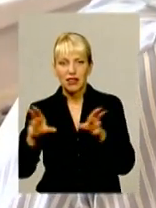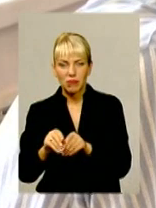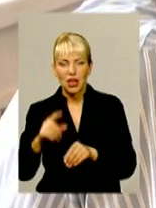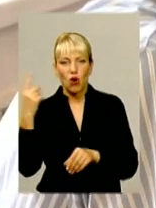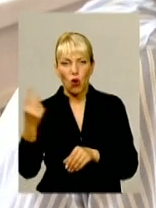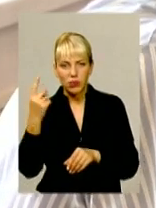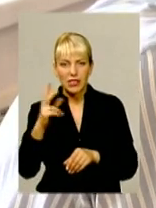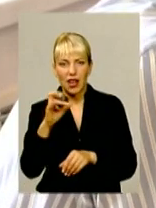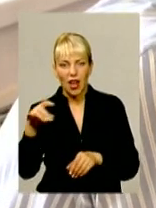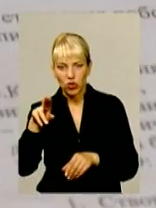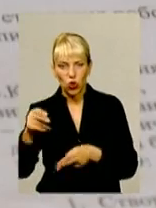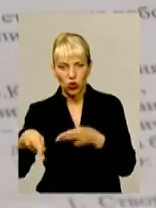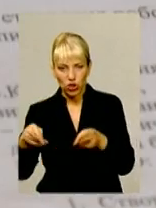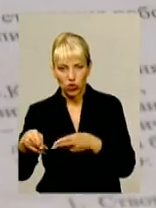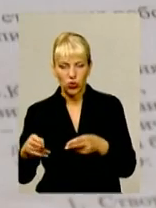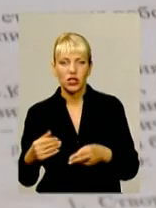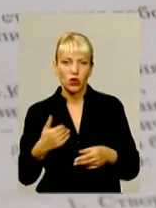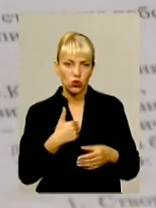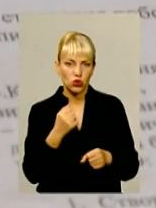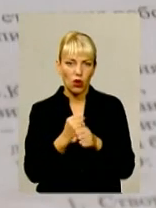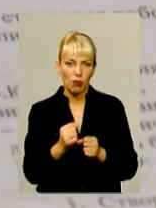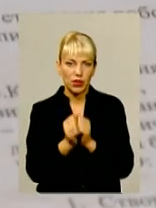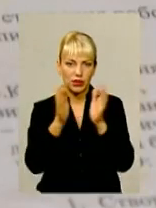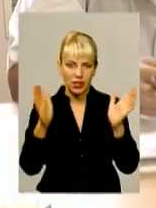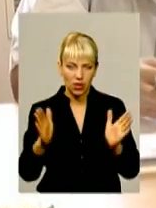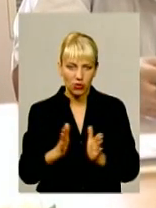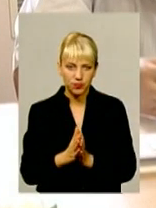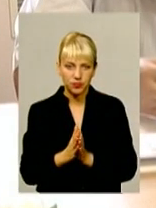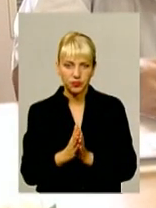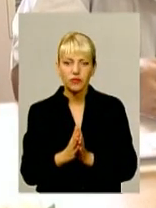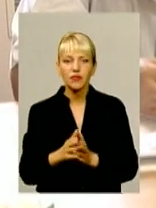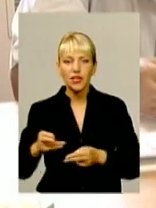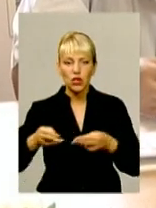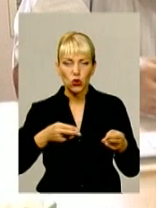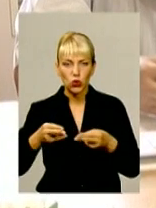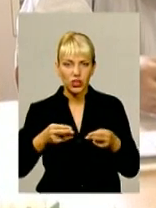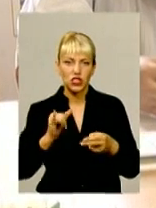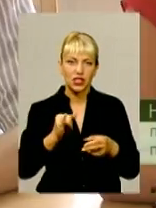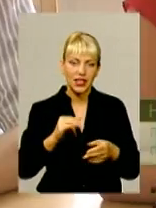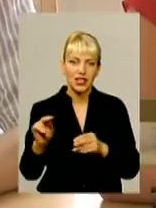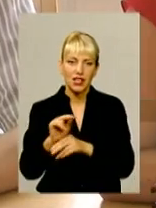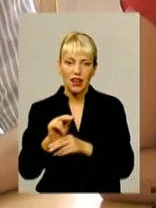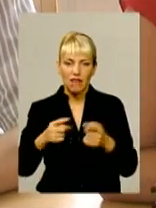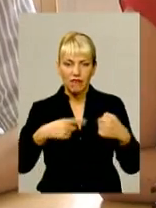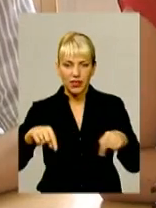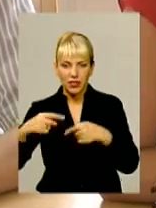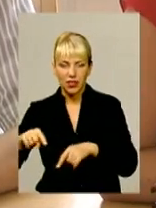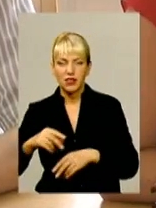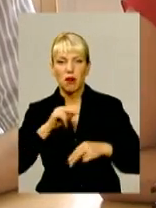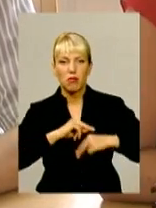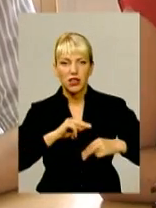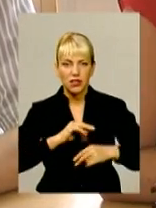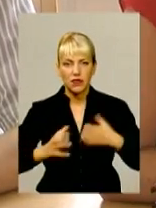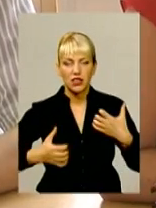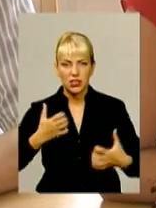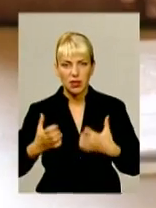на його базі регіонального кардіоцентру із терапевтичним та хірургічним відділеннями. Працівники медичного закладу стривожилися можливим скороченням